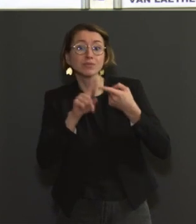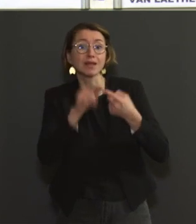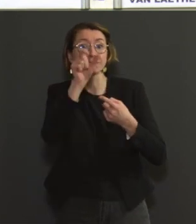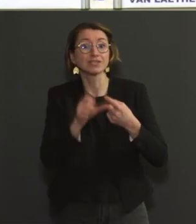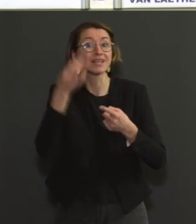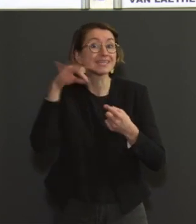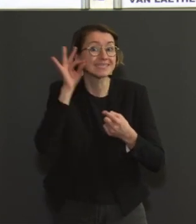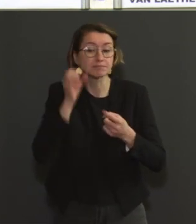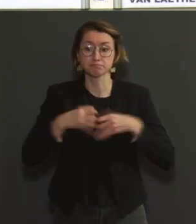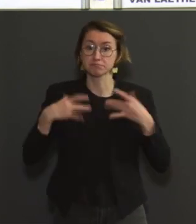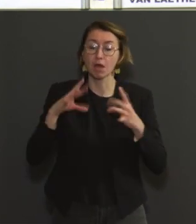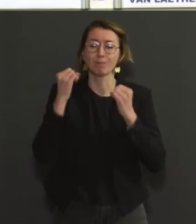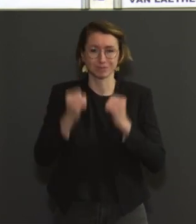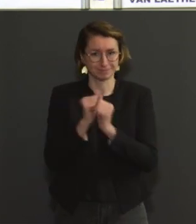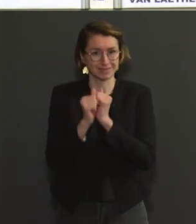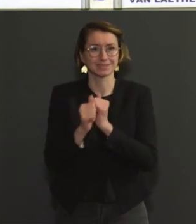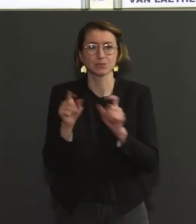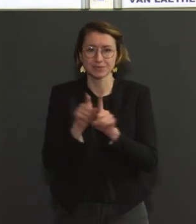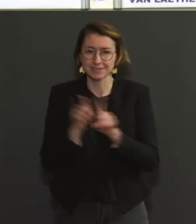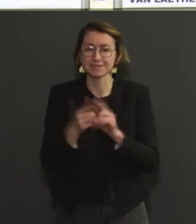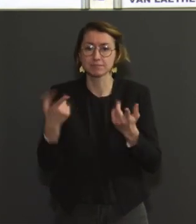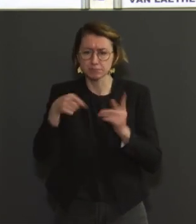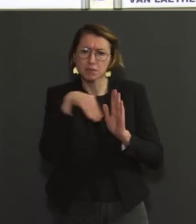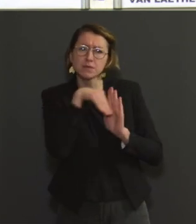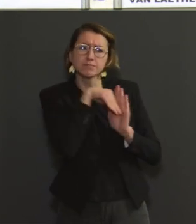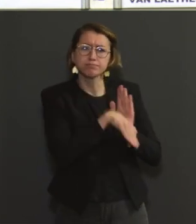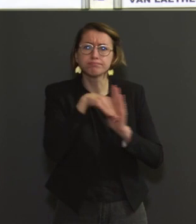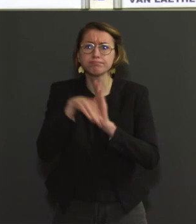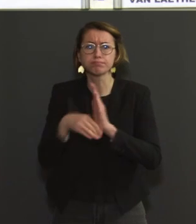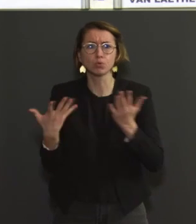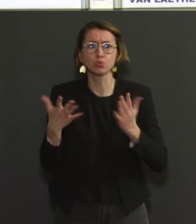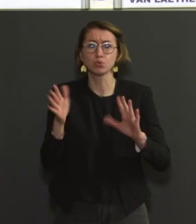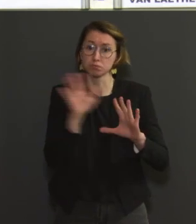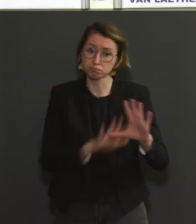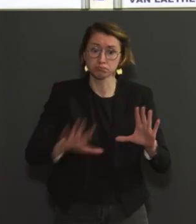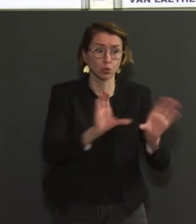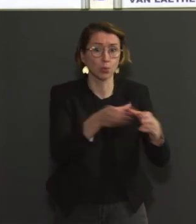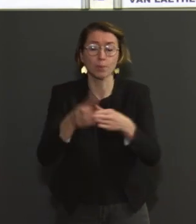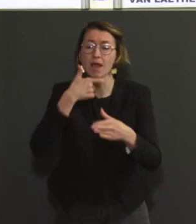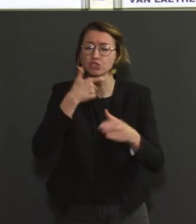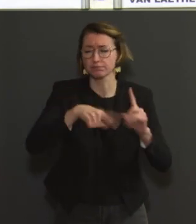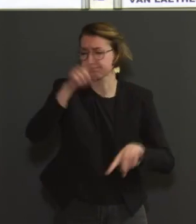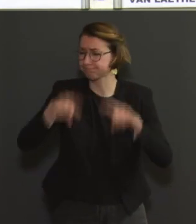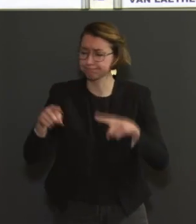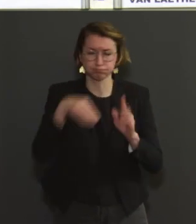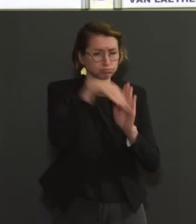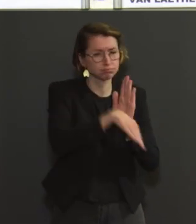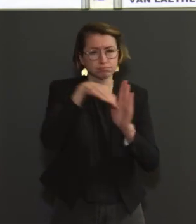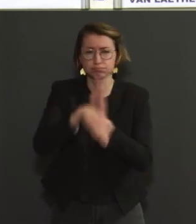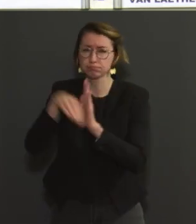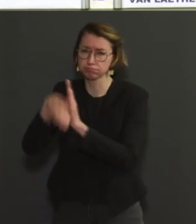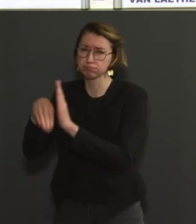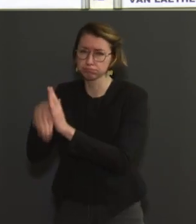'applique à quasi toutes les tranches d'âge. C'est vrai que chez les enfants de moins de 10 ans, on a actuellement une